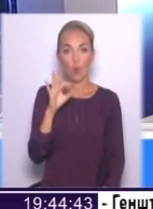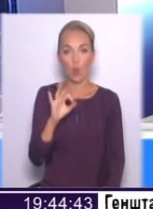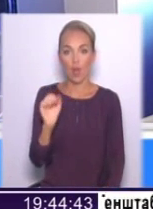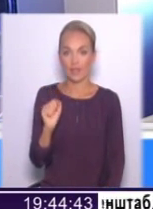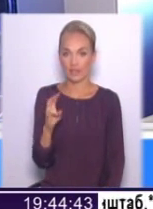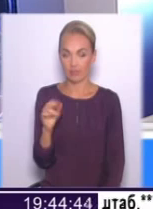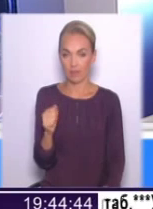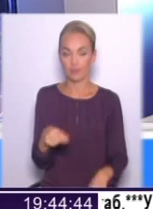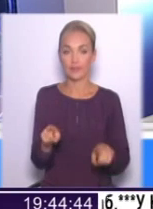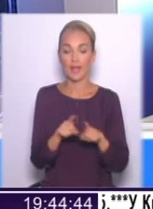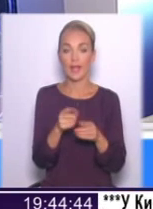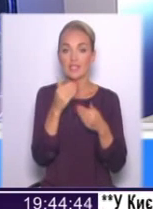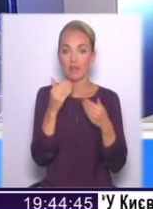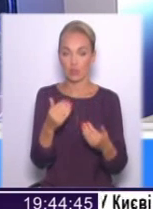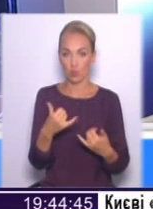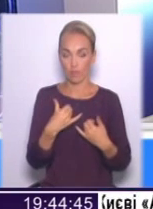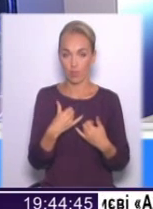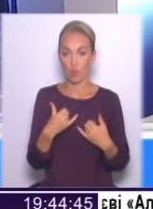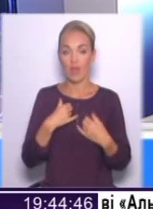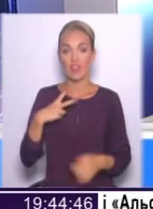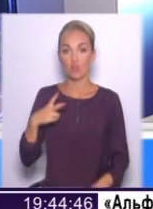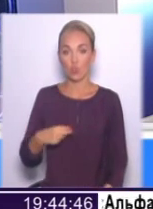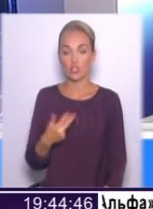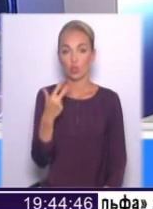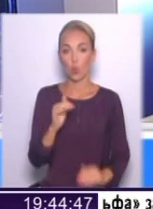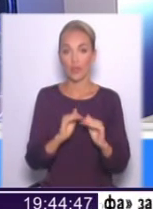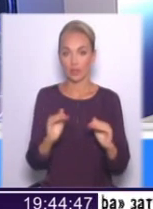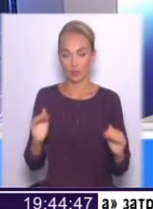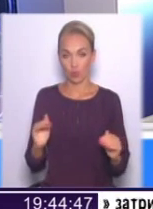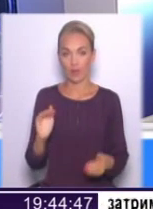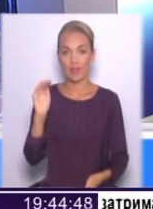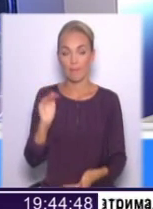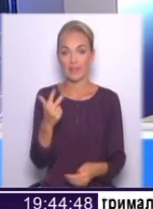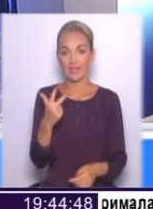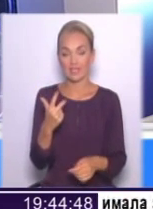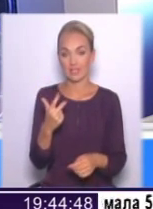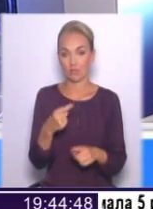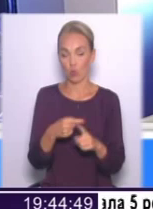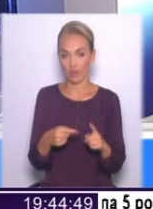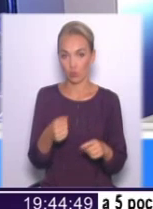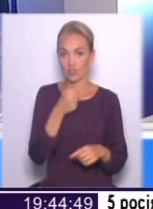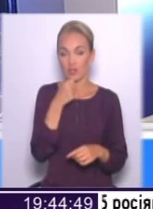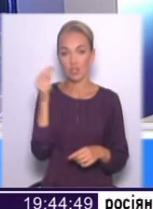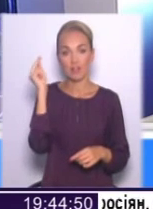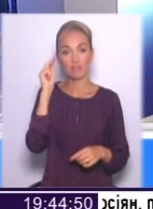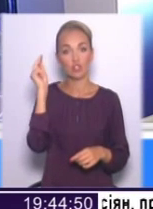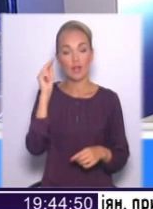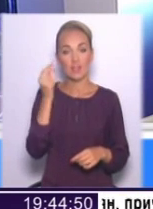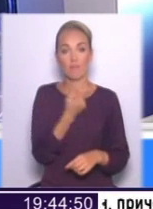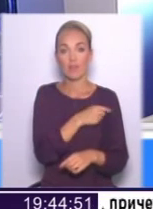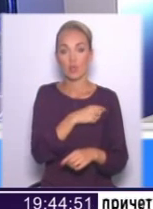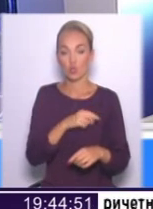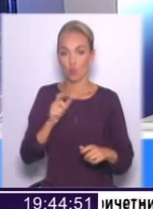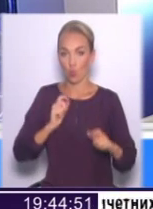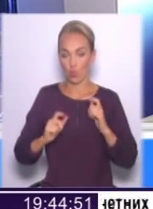Андрійовна. Таке звернення в мене. В мене в донечки троє діток. Найменшим три з половини. Настарча навчається медичному ковиді по контракту.